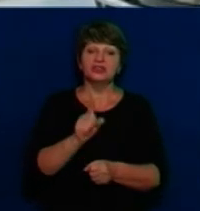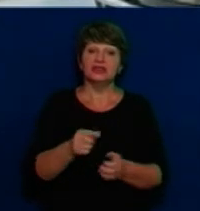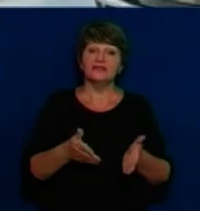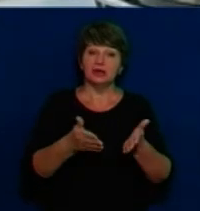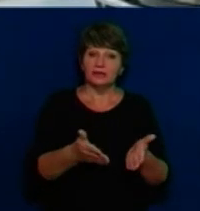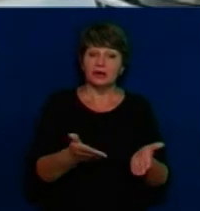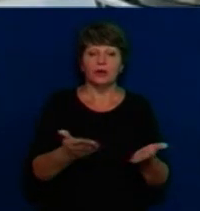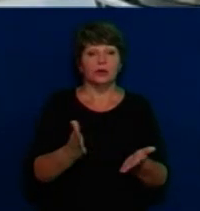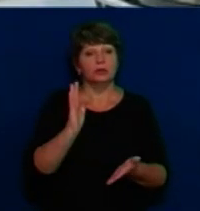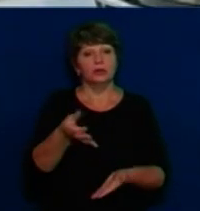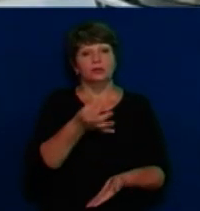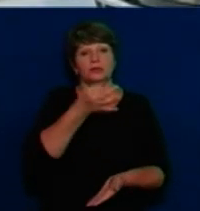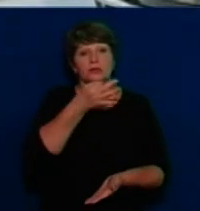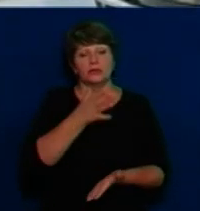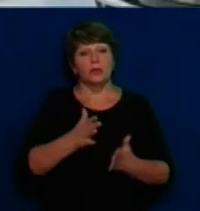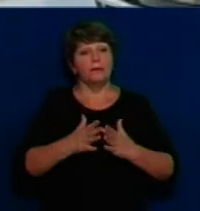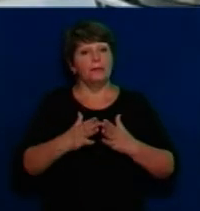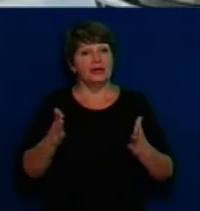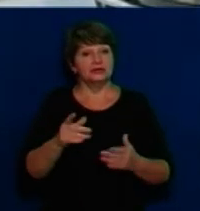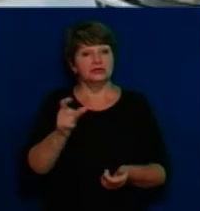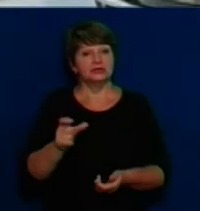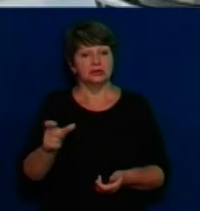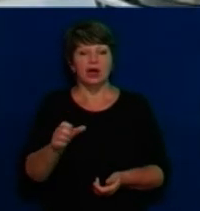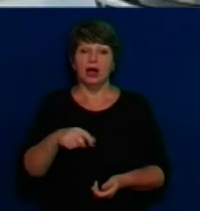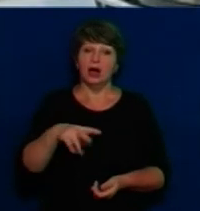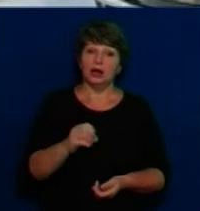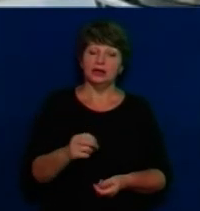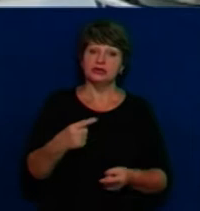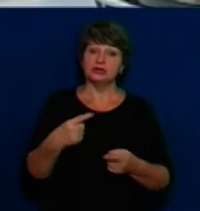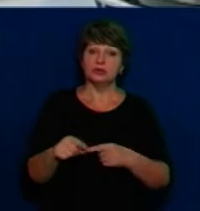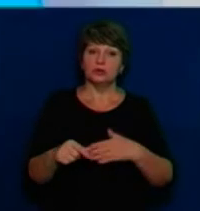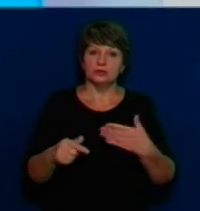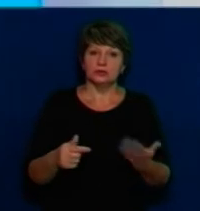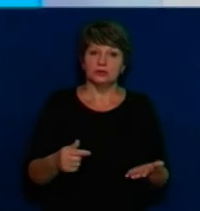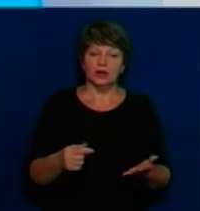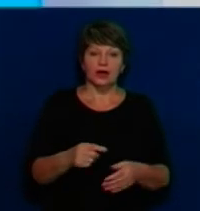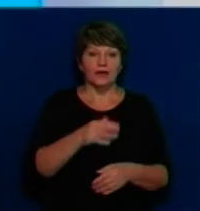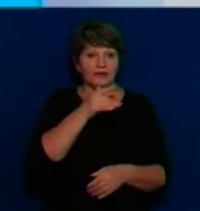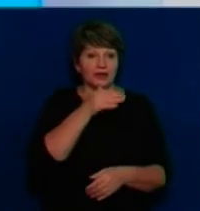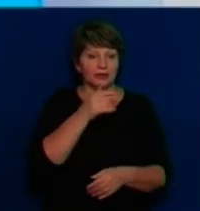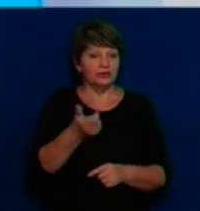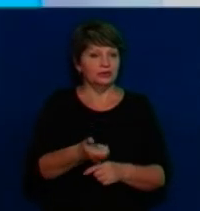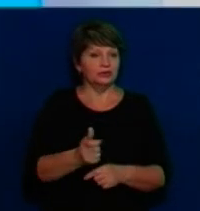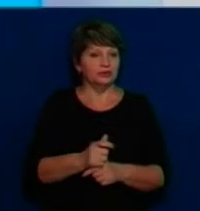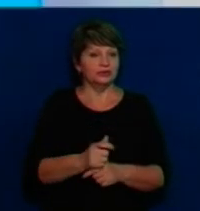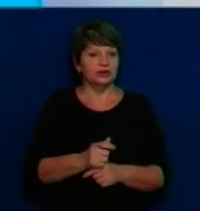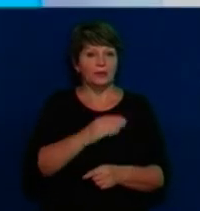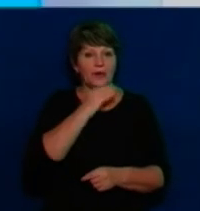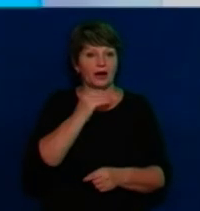більшість. Але з іншого боку, часу дуже багато для цього було.